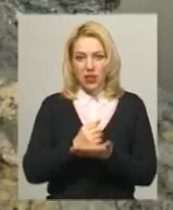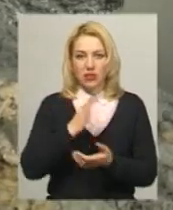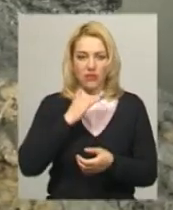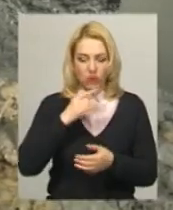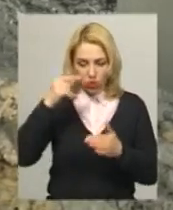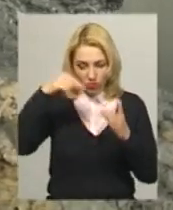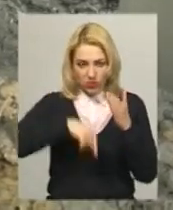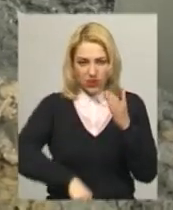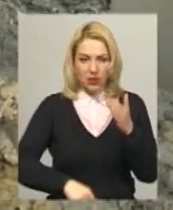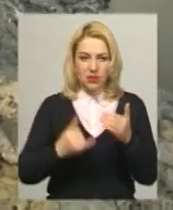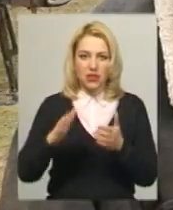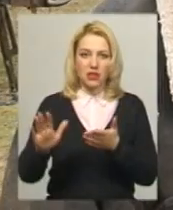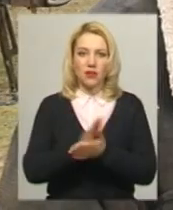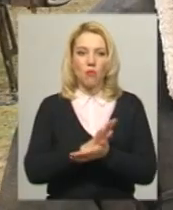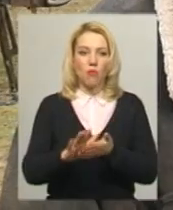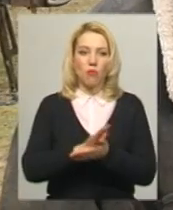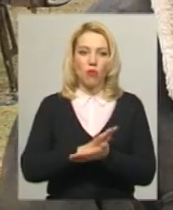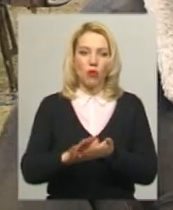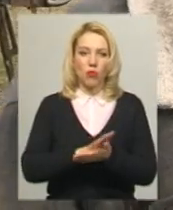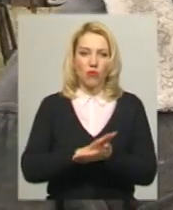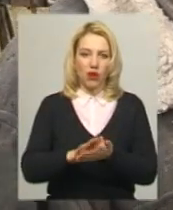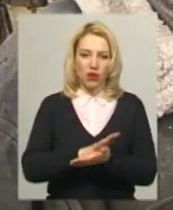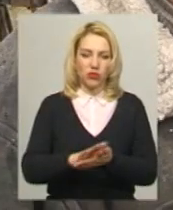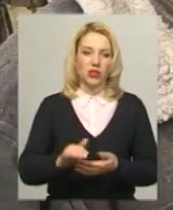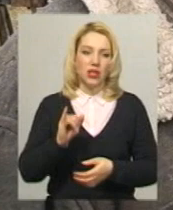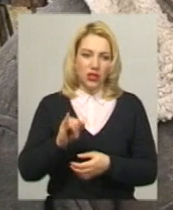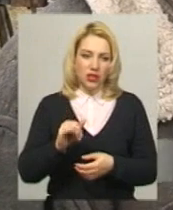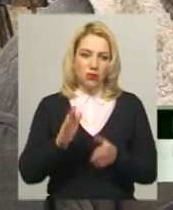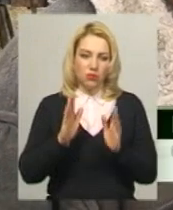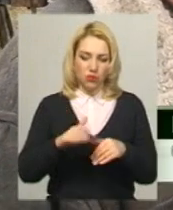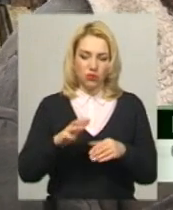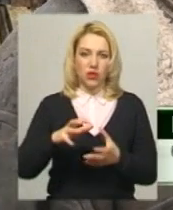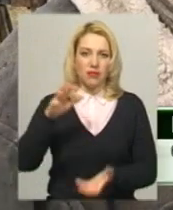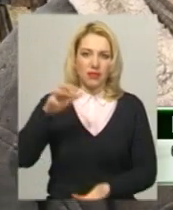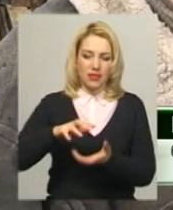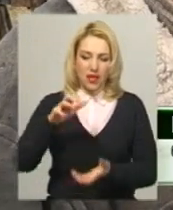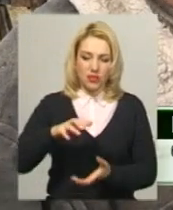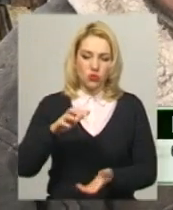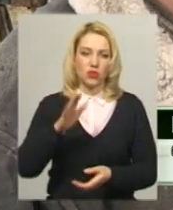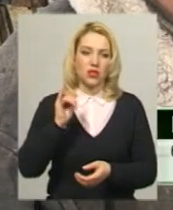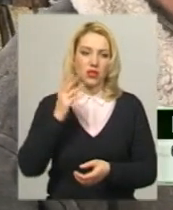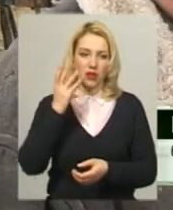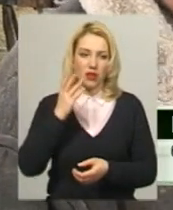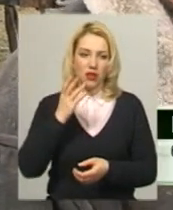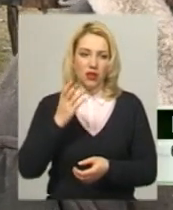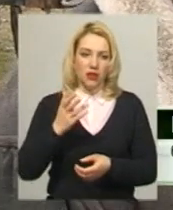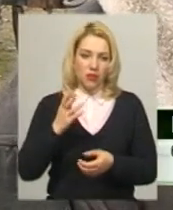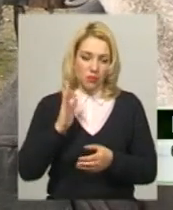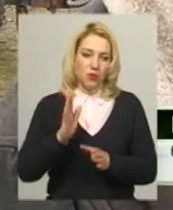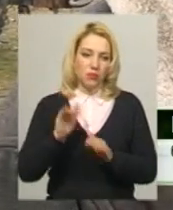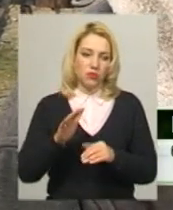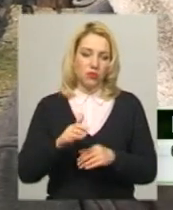Зараз проводять промивку свердловини. Промиємо скважину, потім ми будемо пускати насос. І будемо її знати, коли який дебіт. І все.